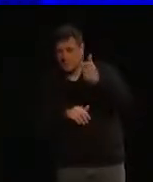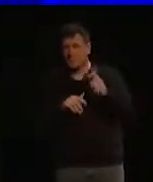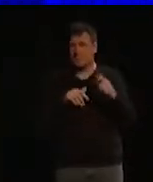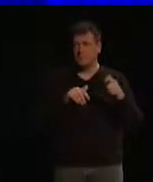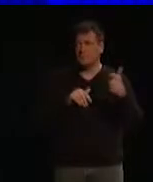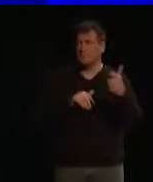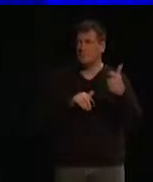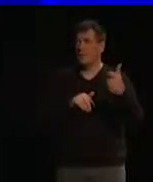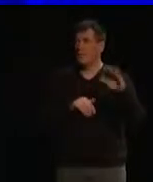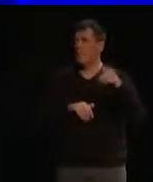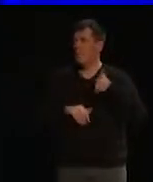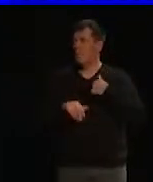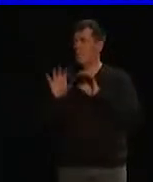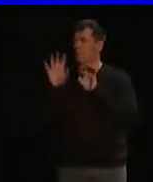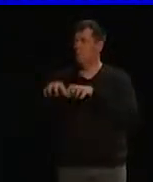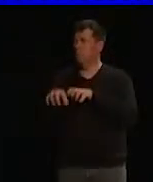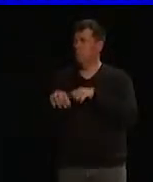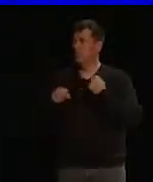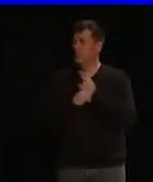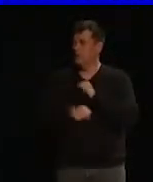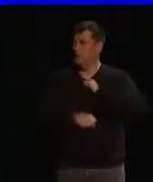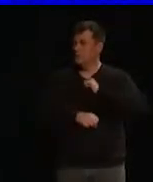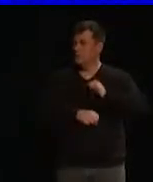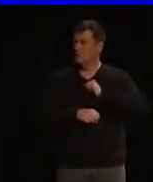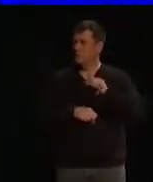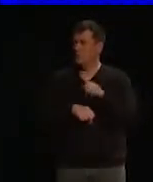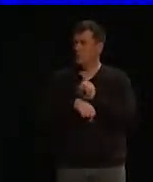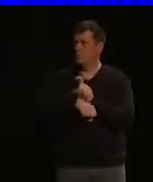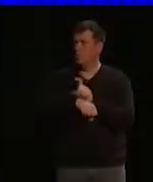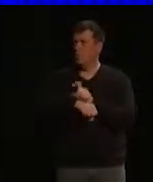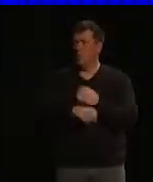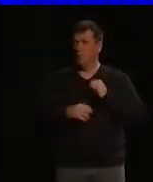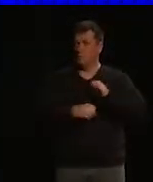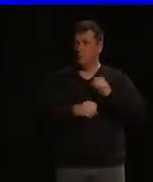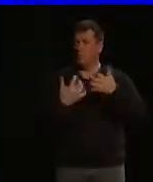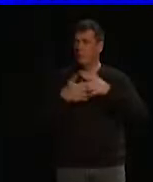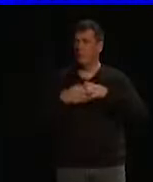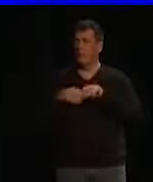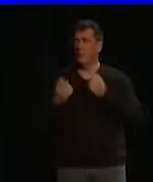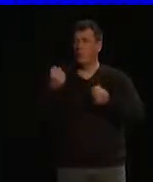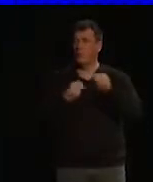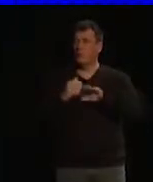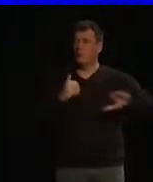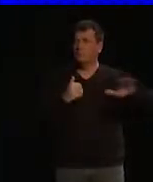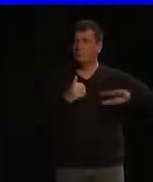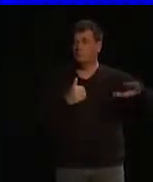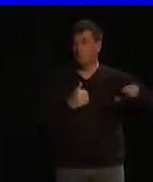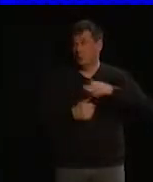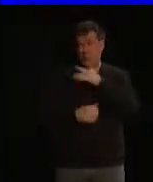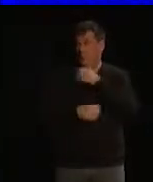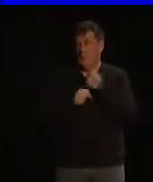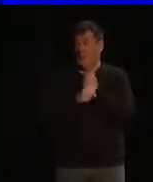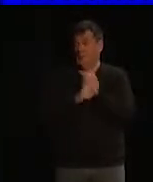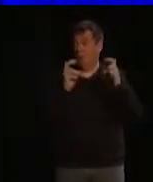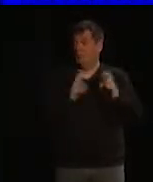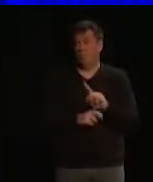Peugeot, une minute, c'est une voiture, chaque seconde compte. Travailler moins vite n'est donc pas vraiment une option. La seconde solution,